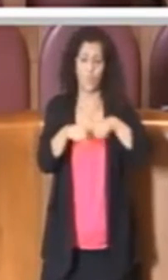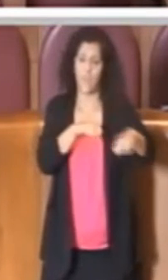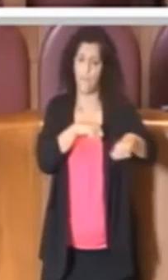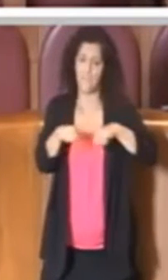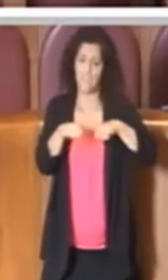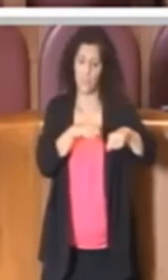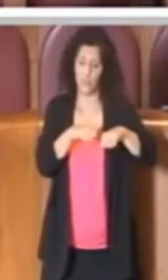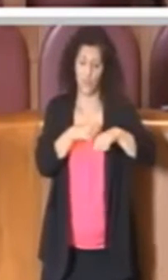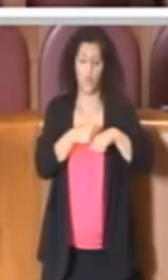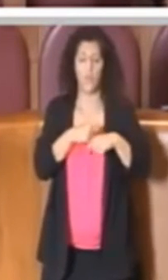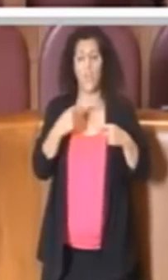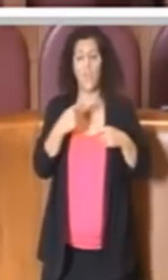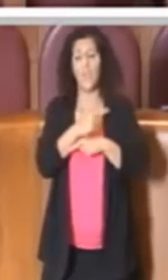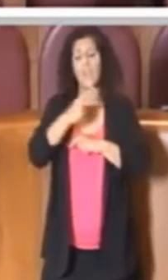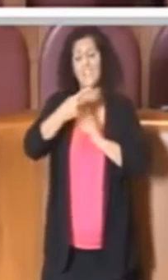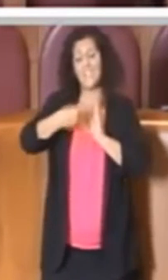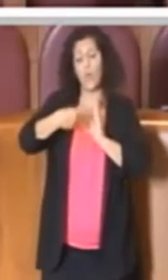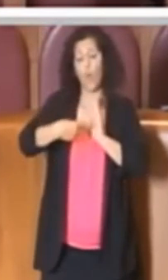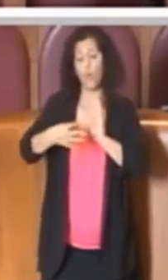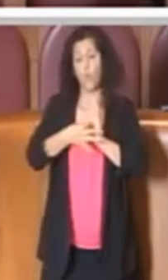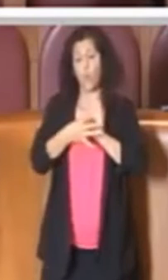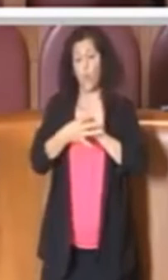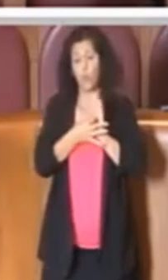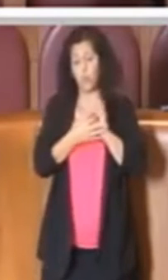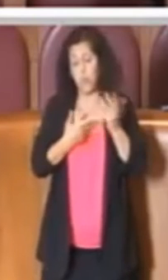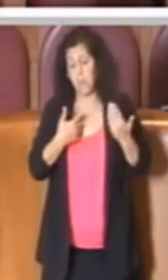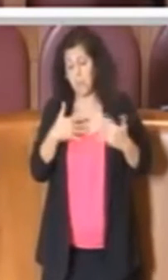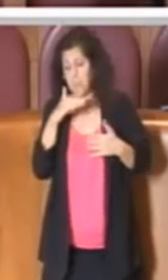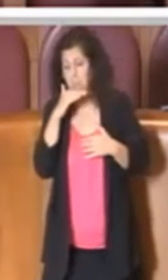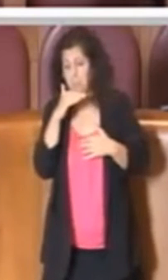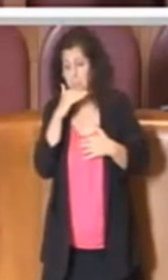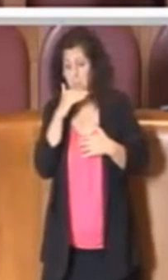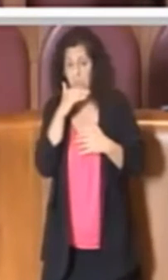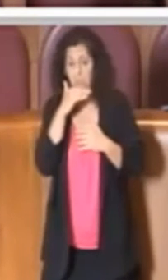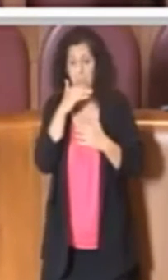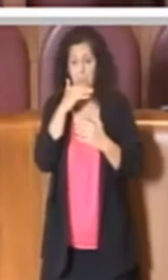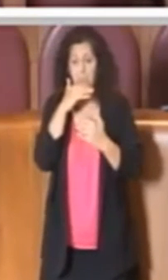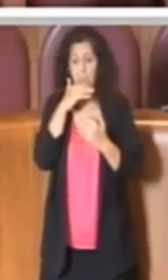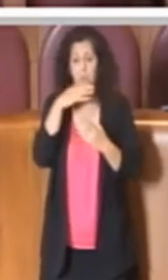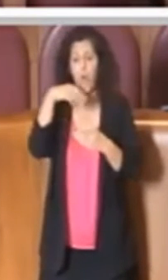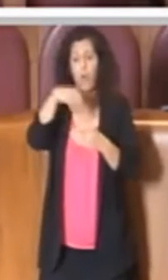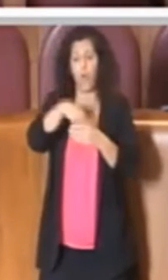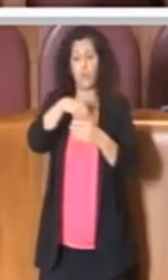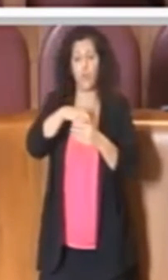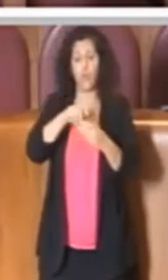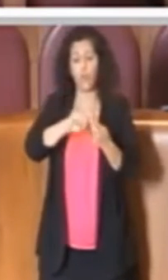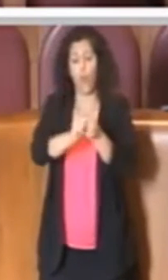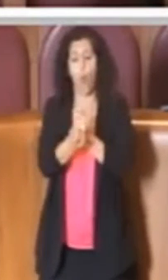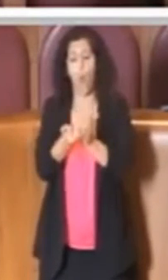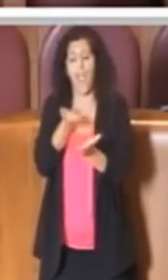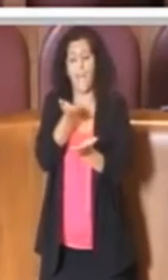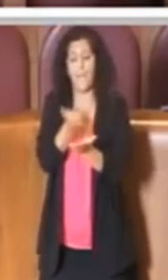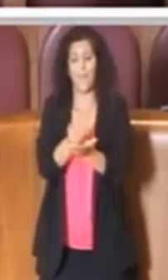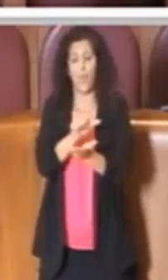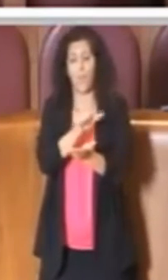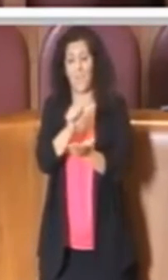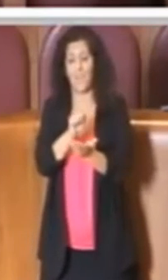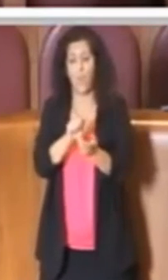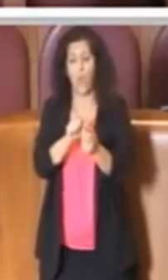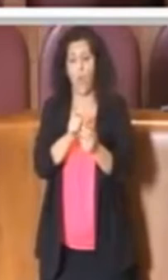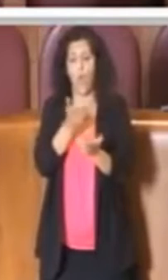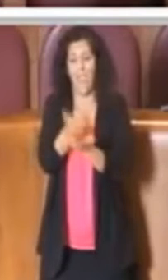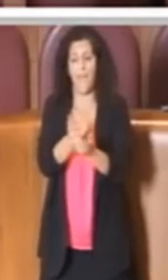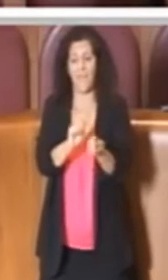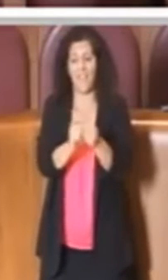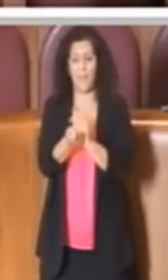direi che bastava leggere il contenuto del primo emendamento di Commissione che andiamo